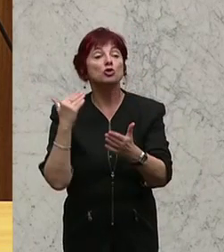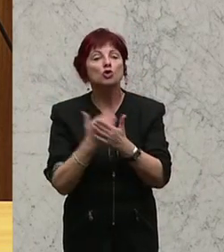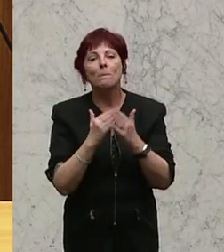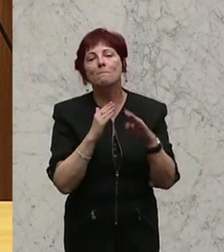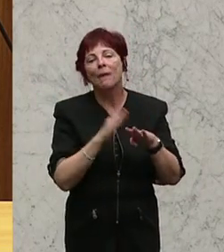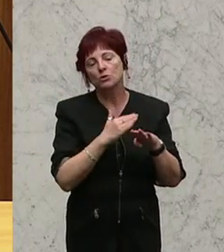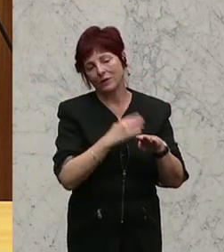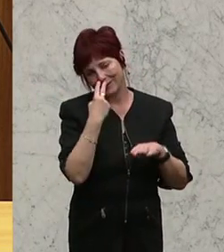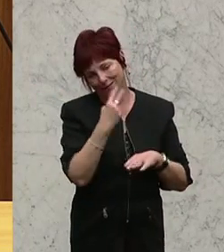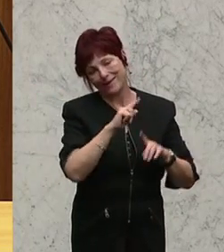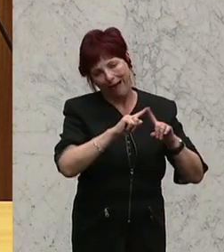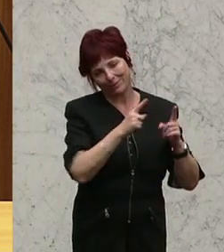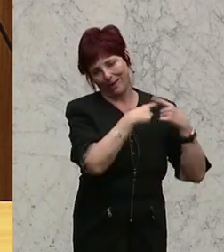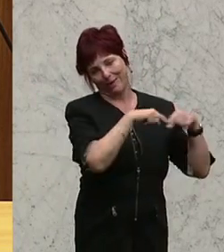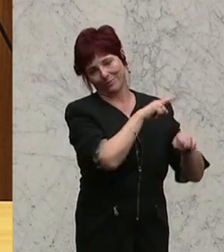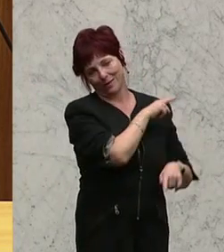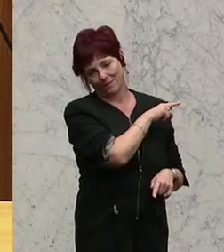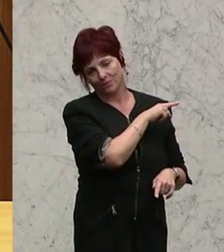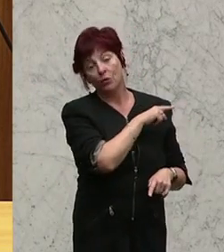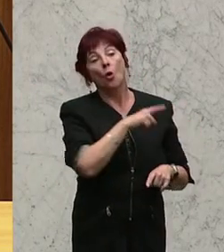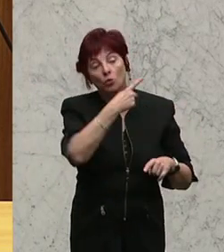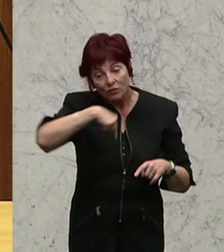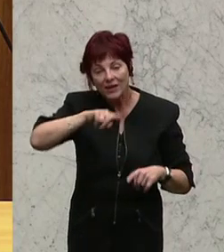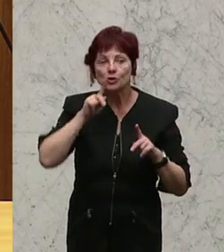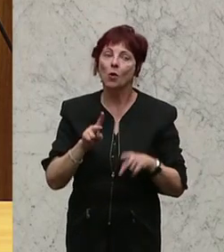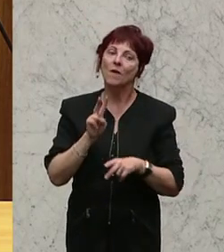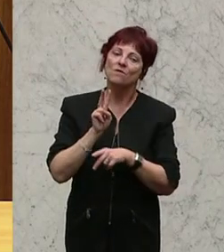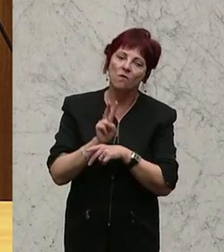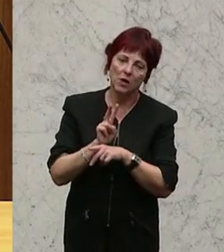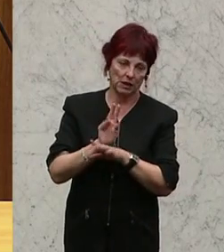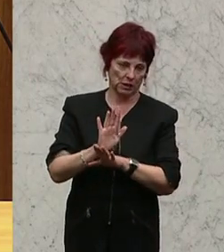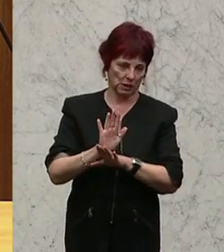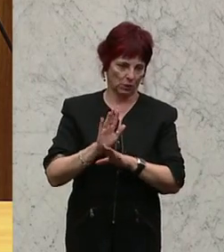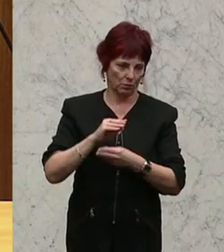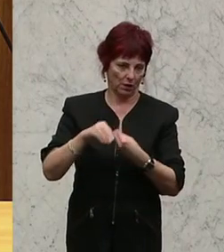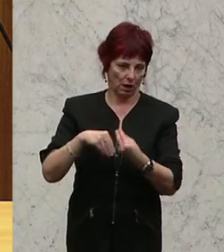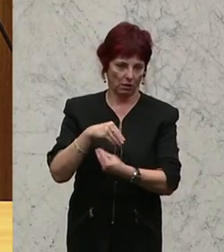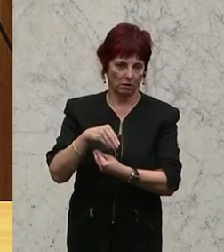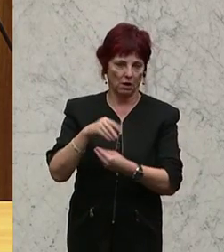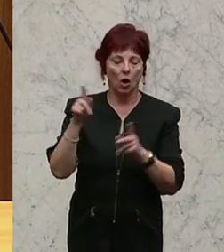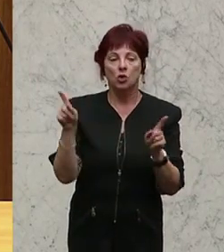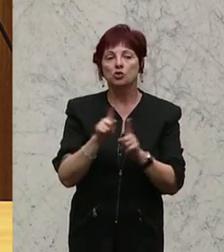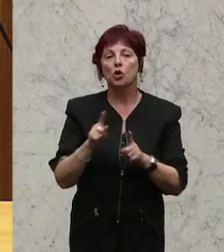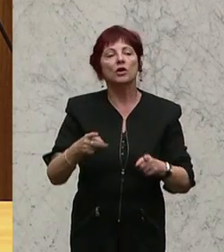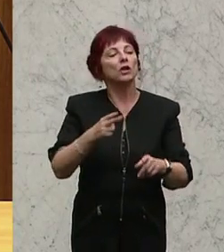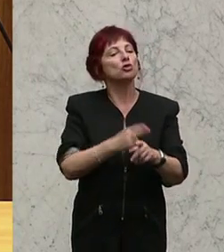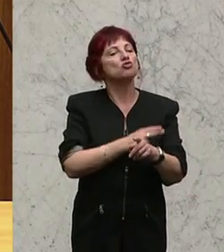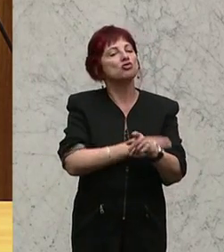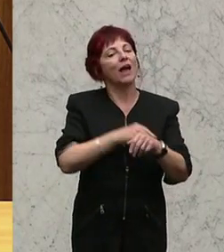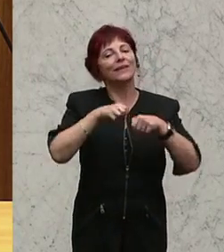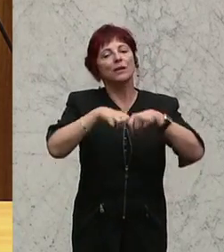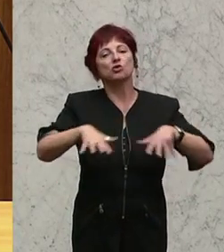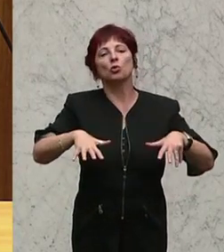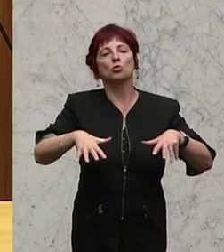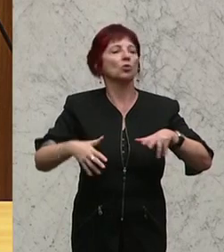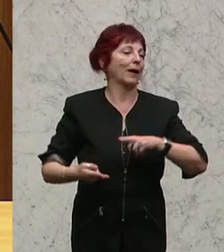dafür plädieren, dass wir auch mit aller Vorsicht darauf achten, dass es hier nicht zu Zerschlagungen von staatlichen Strukturen